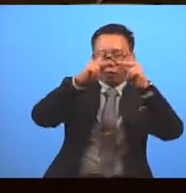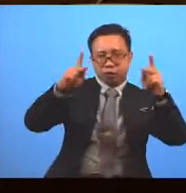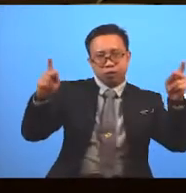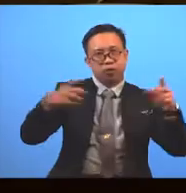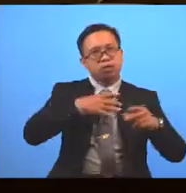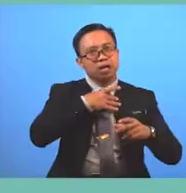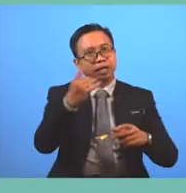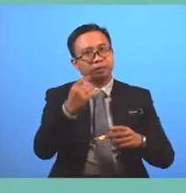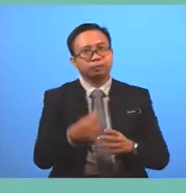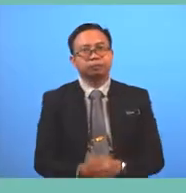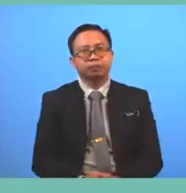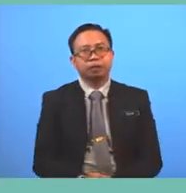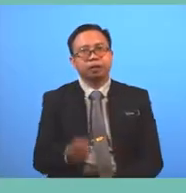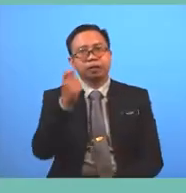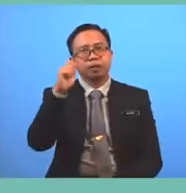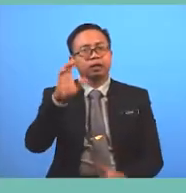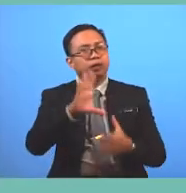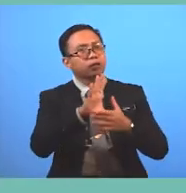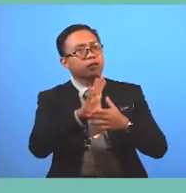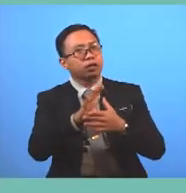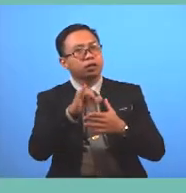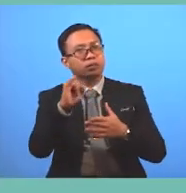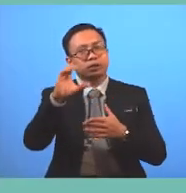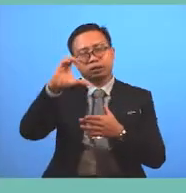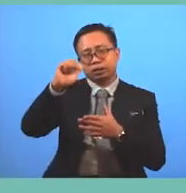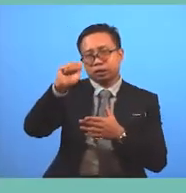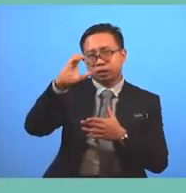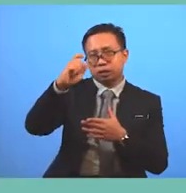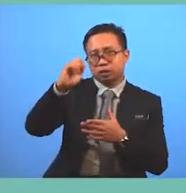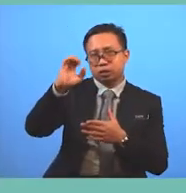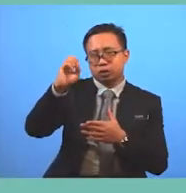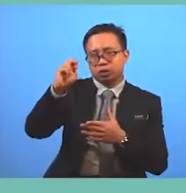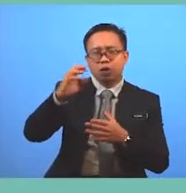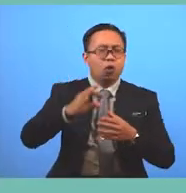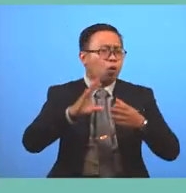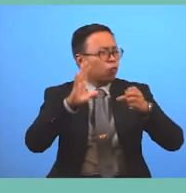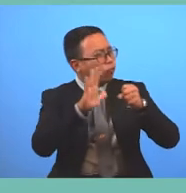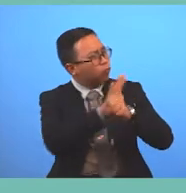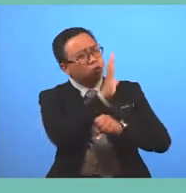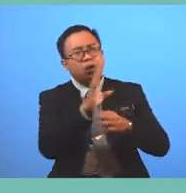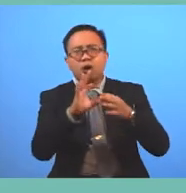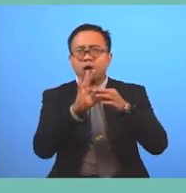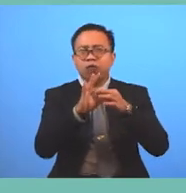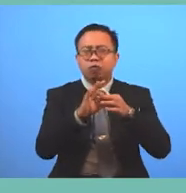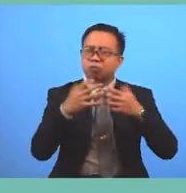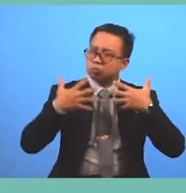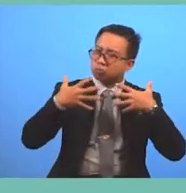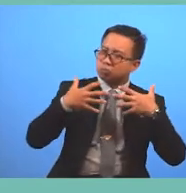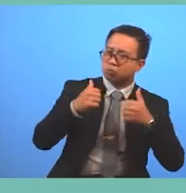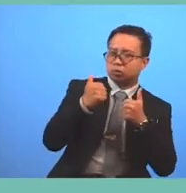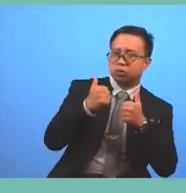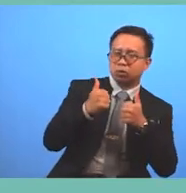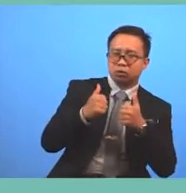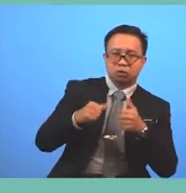like The film is action-packed Or full of suspense Or a fast